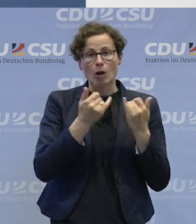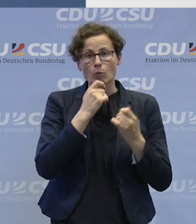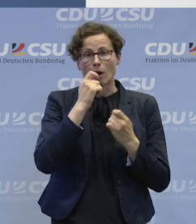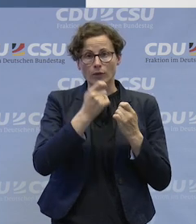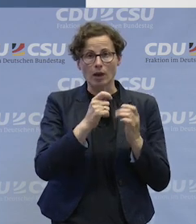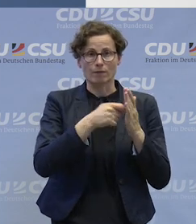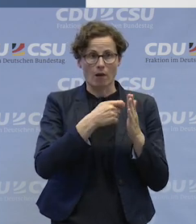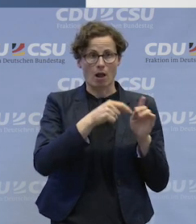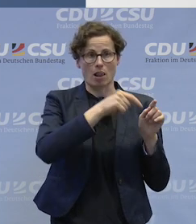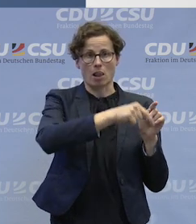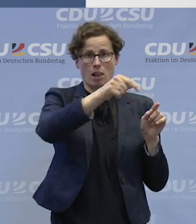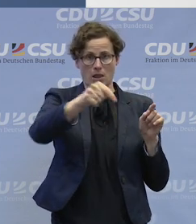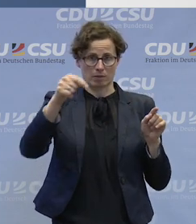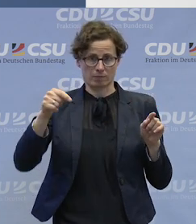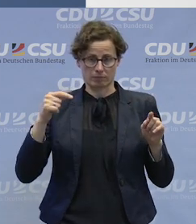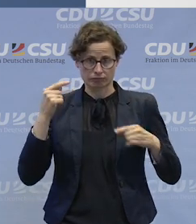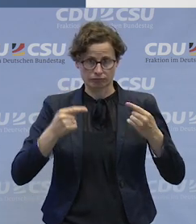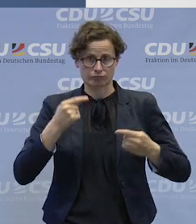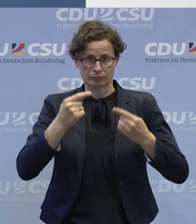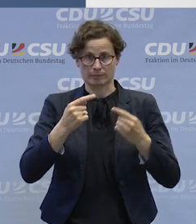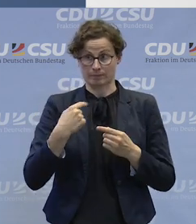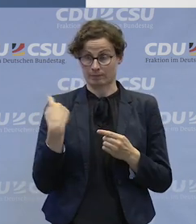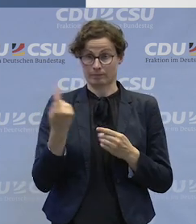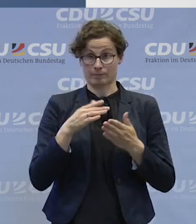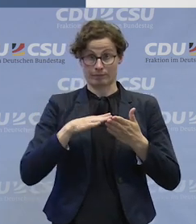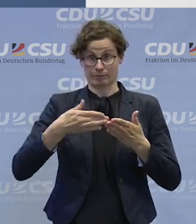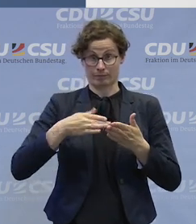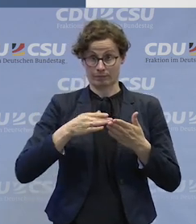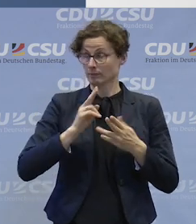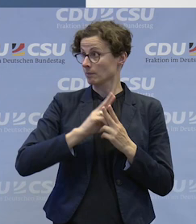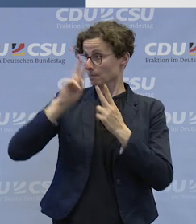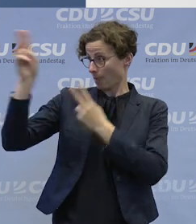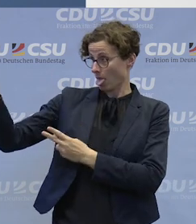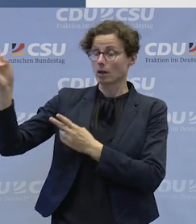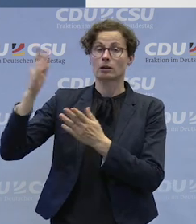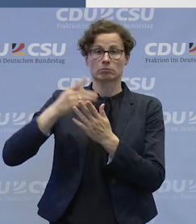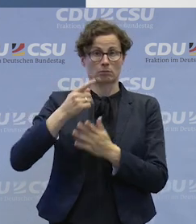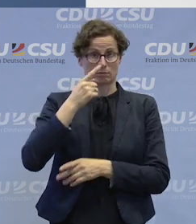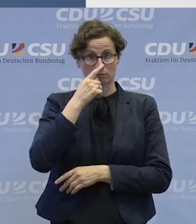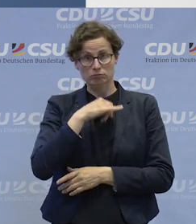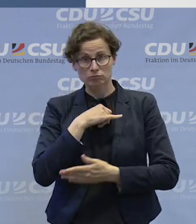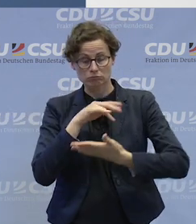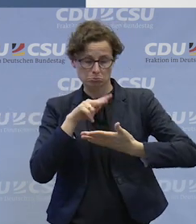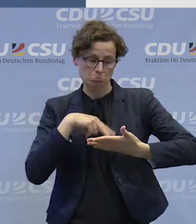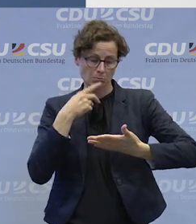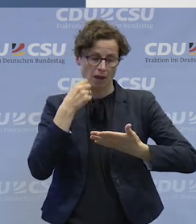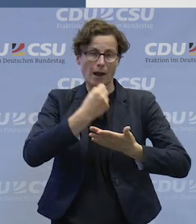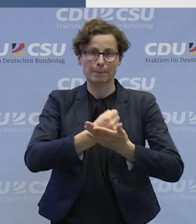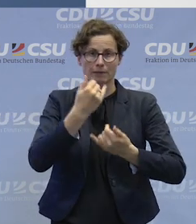schön angesprochen, unsere Broschüren liegen ja noch draußen, wer sich auch informieren will, wie wir die Frau beauftragen, ist ja noch Infos da.